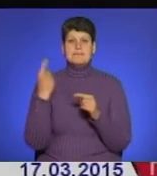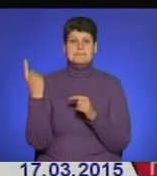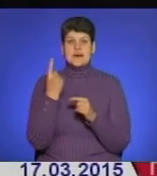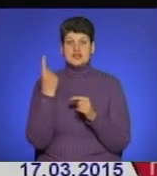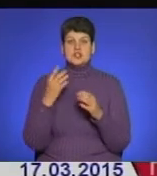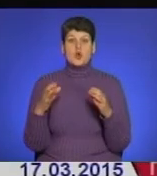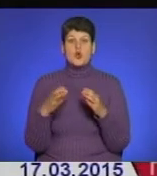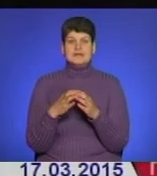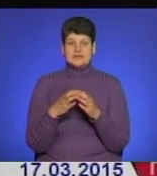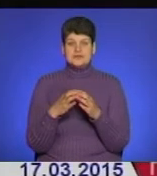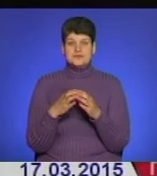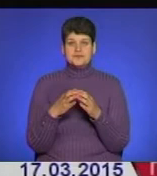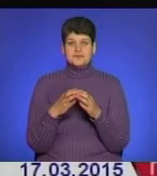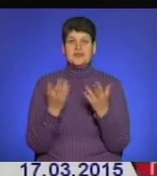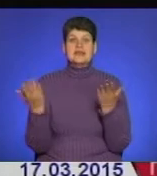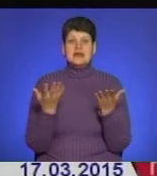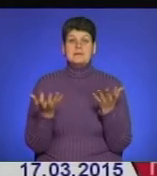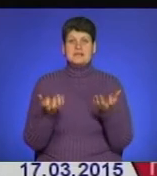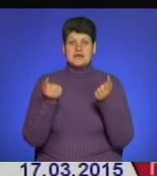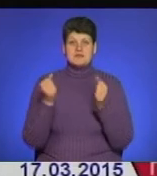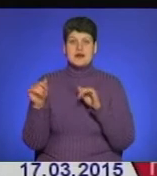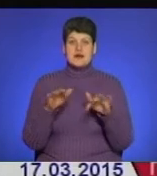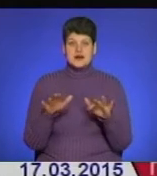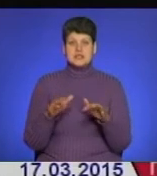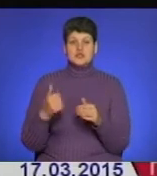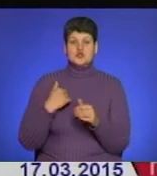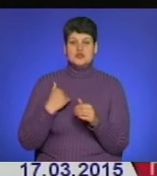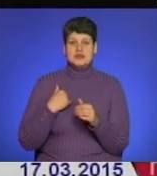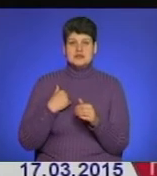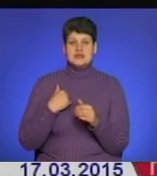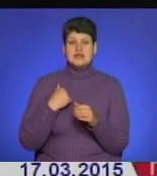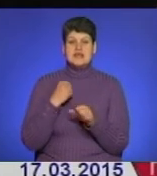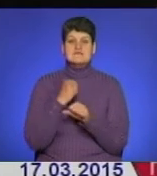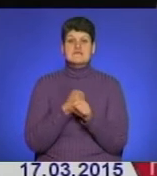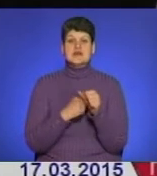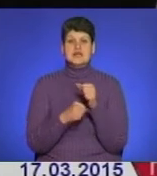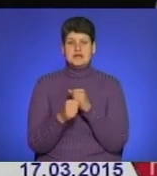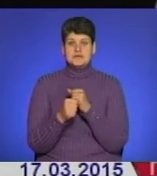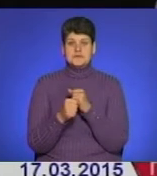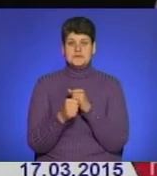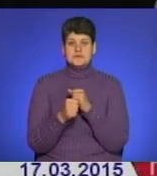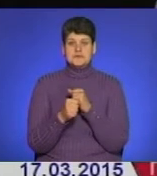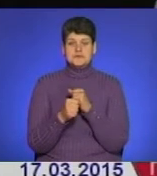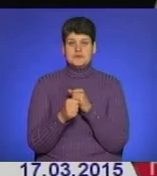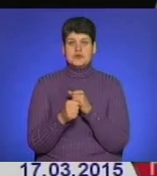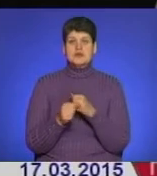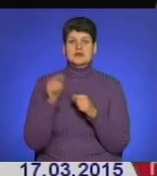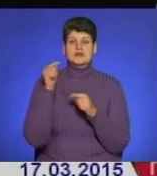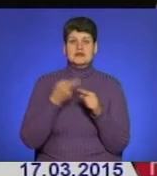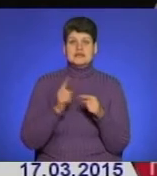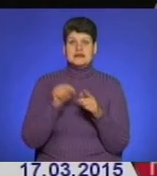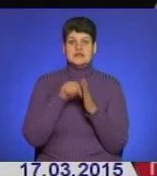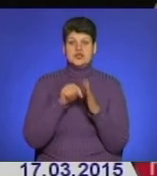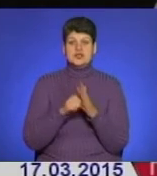колектив, який підтримує акцію «Солдатський великінь». Тернопільський великінь, тобто його суть – гарний концерт